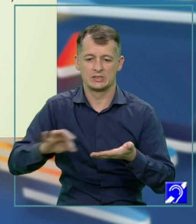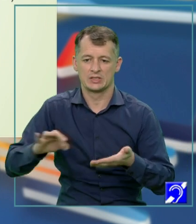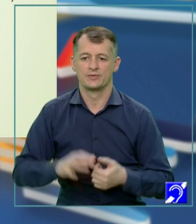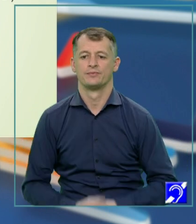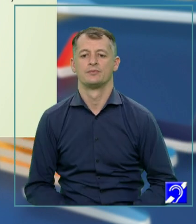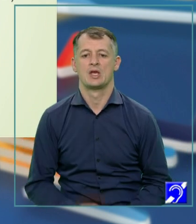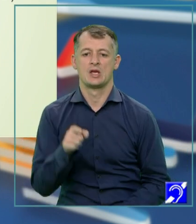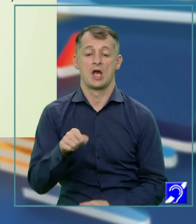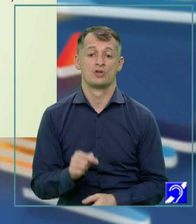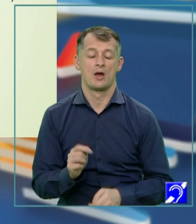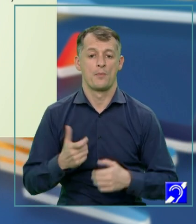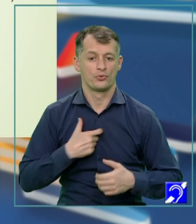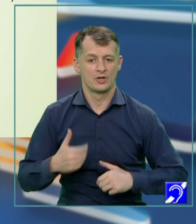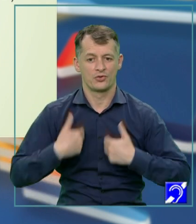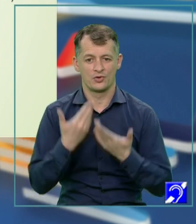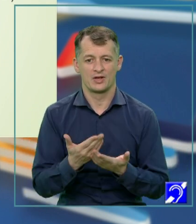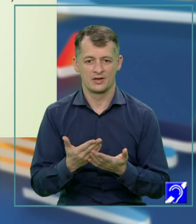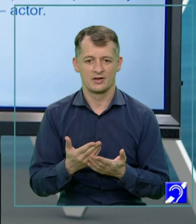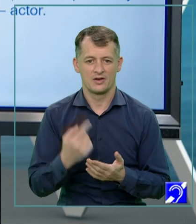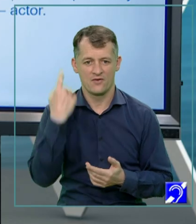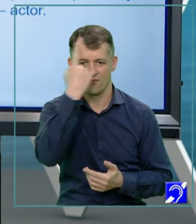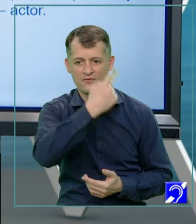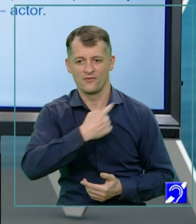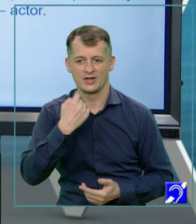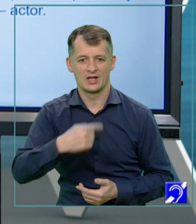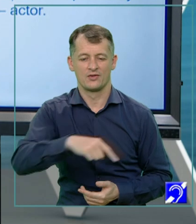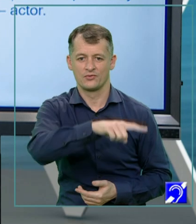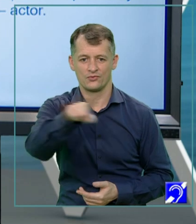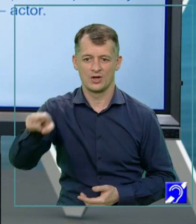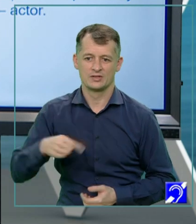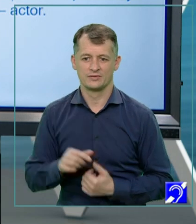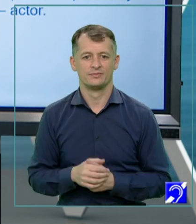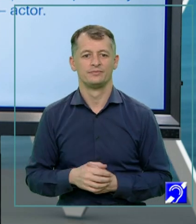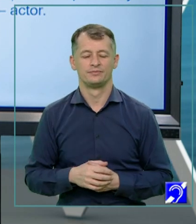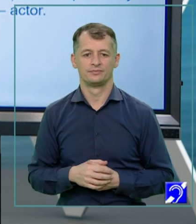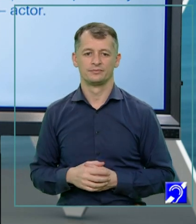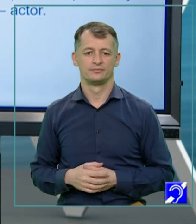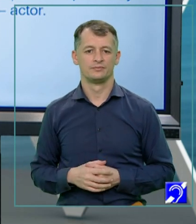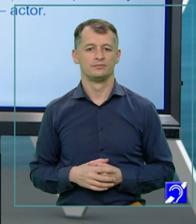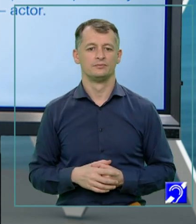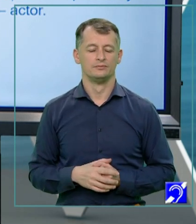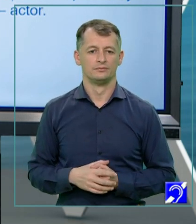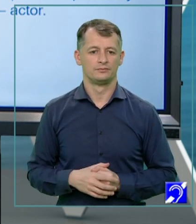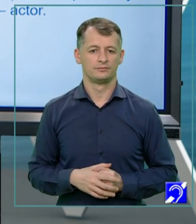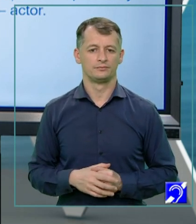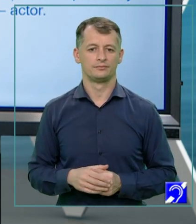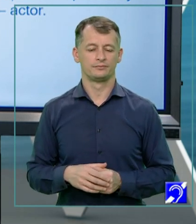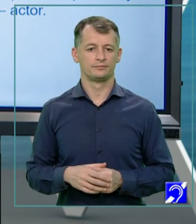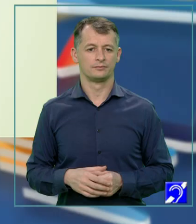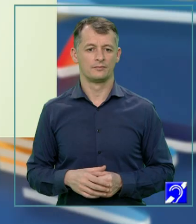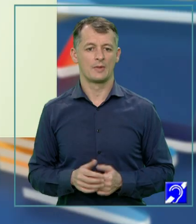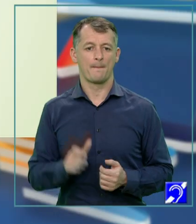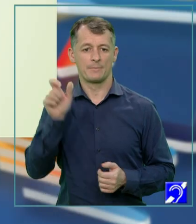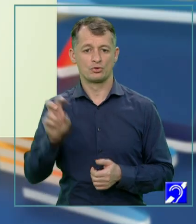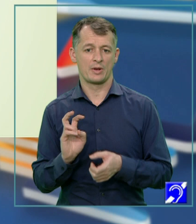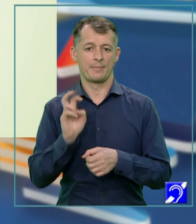Așa am putut să-l aduc și eu în fața voastră. Organizarea dialogului în funcție de factorul COD. Persoanele implicate în